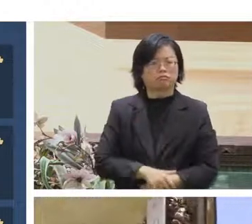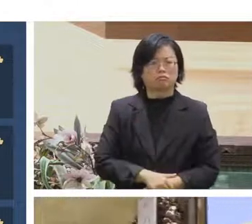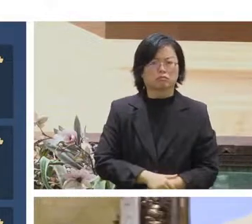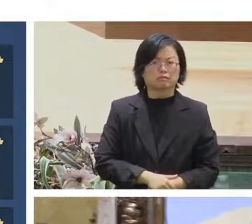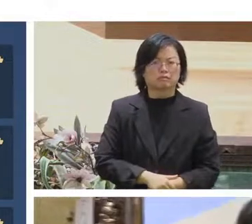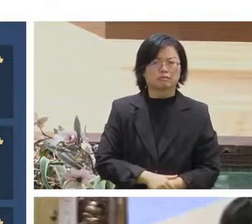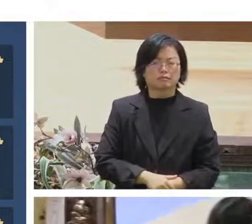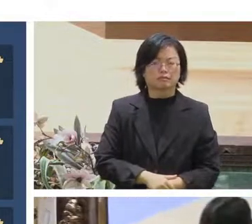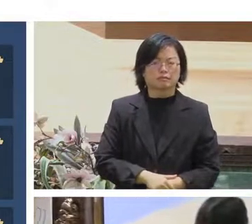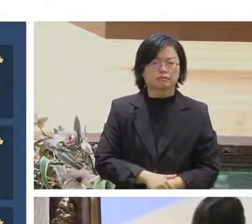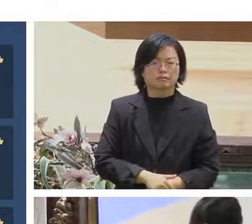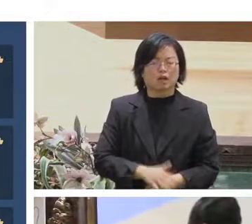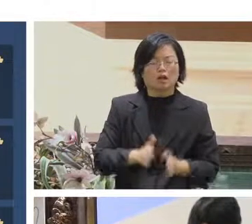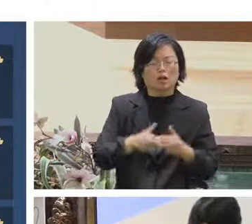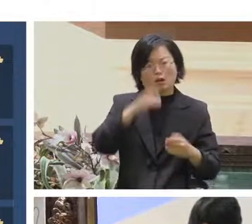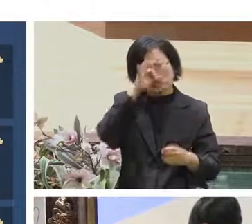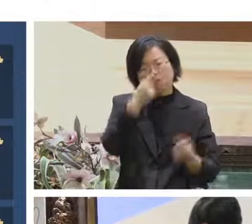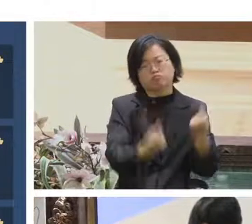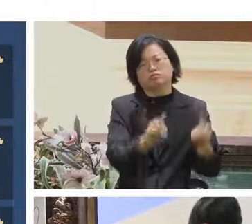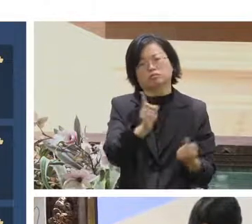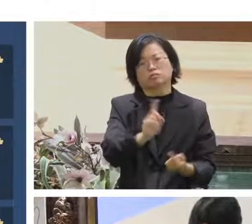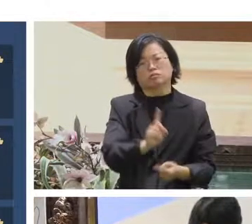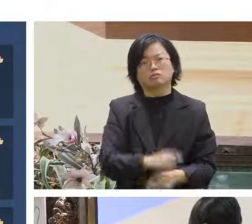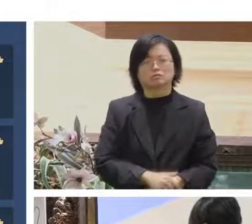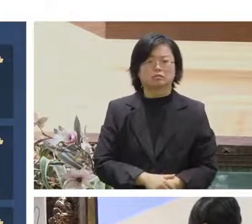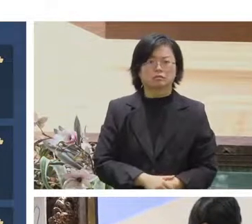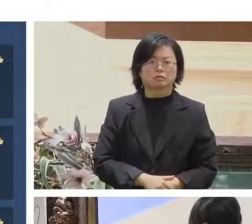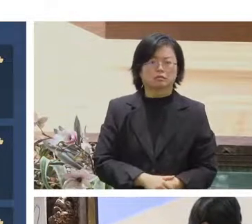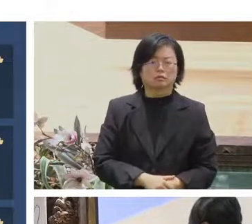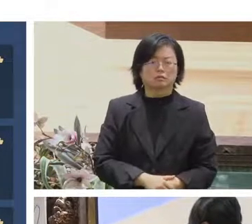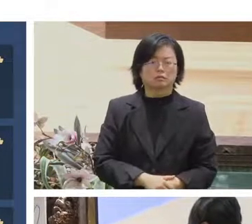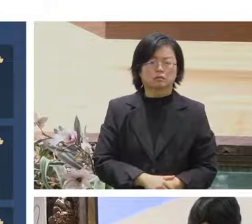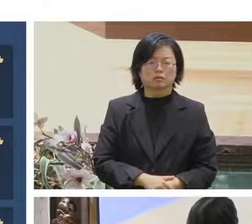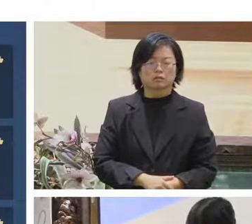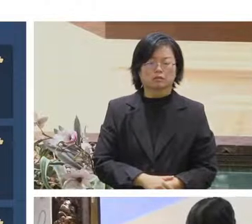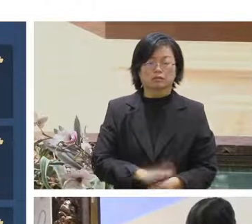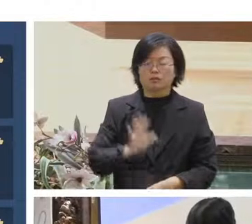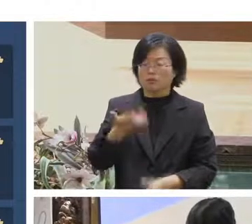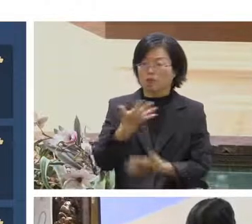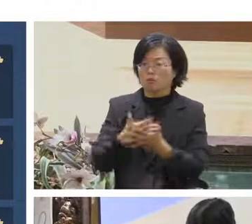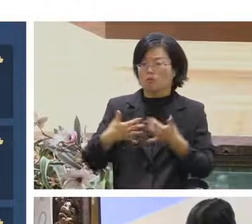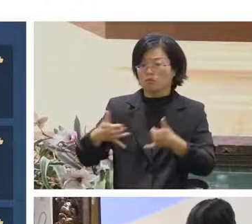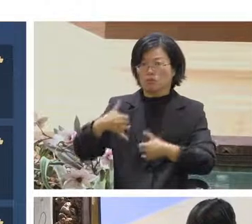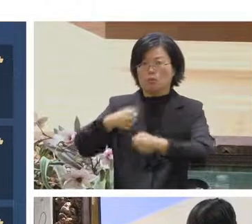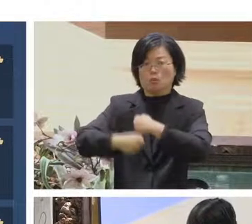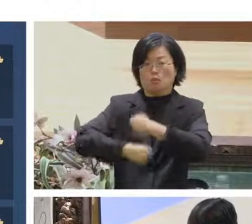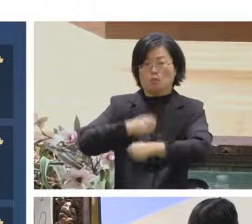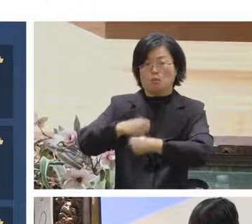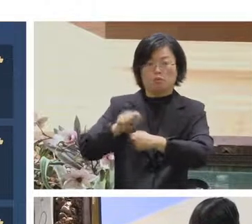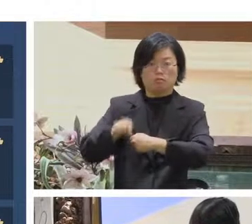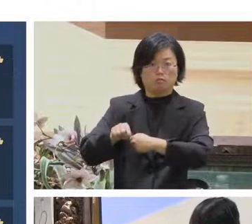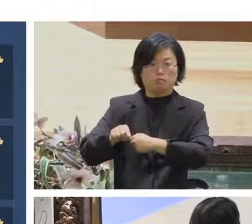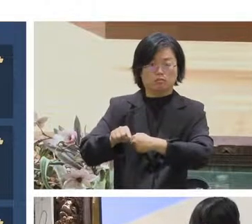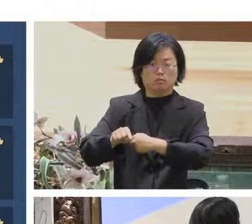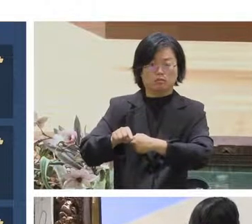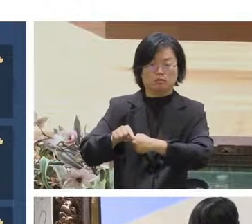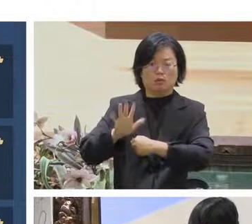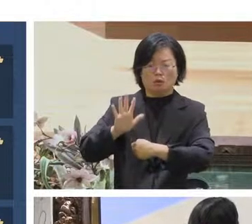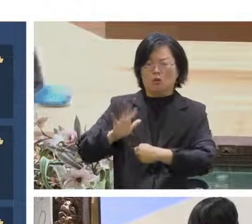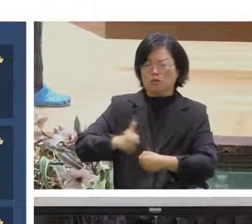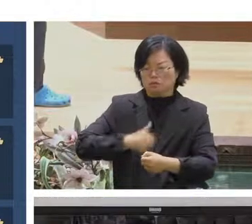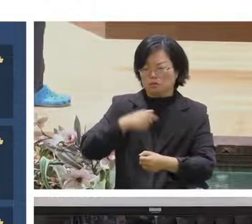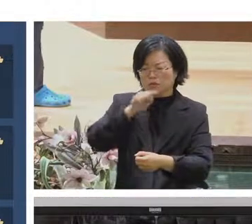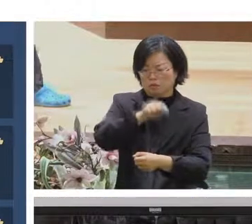所以看跟什麼比就是有時候線上活動也超級貴可是線上活動會有一些成本的